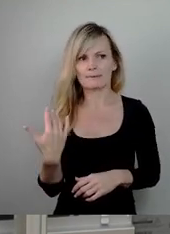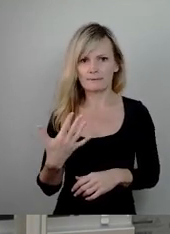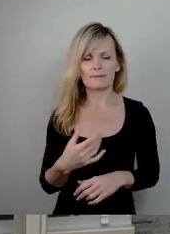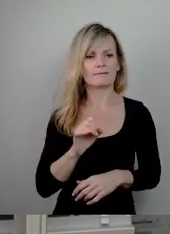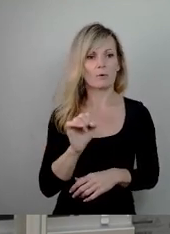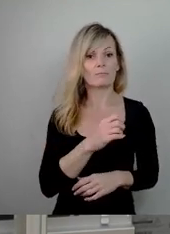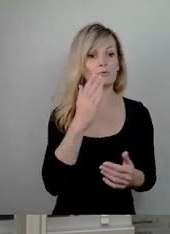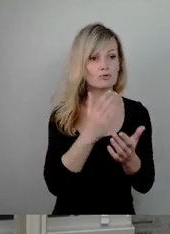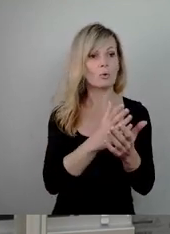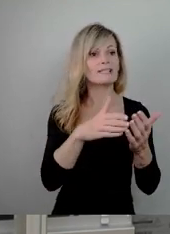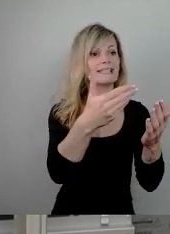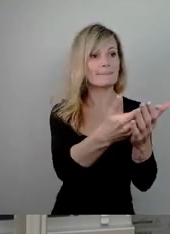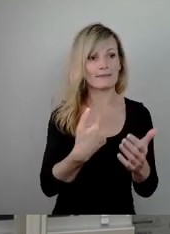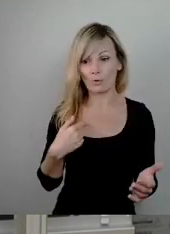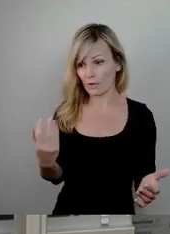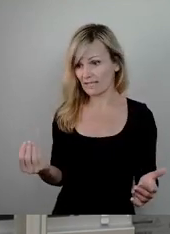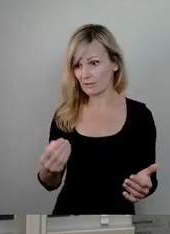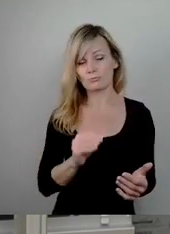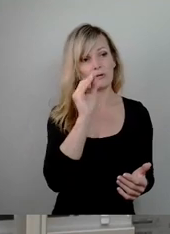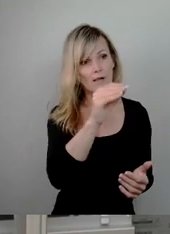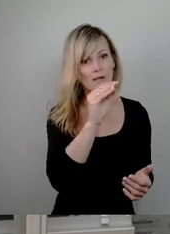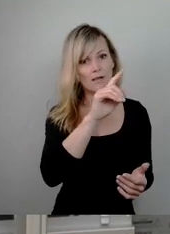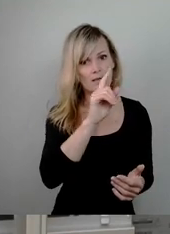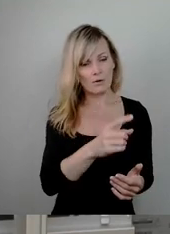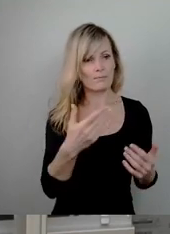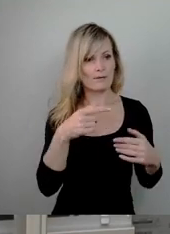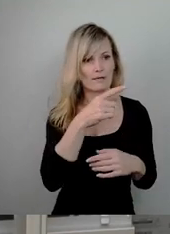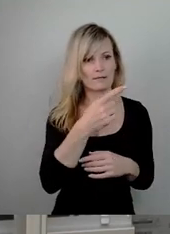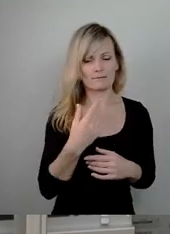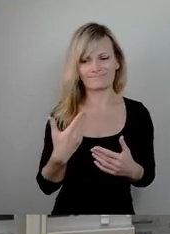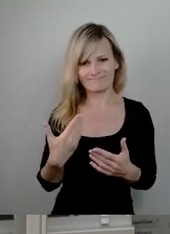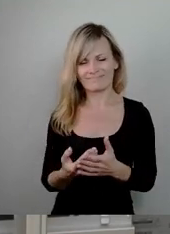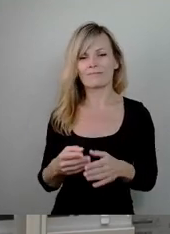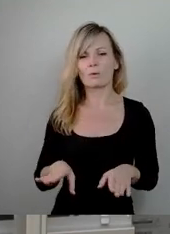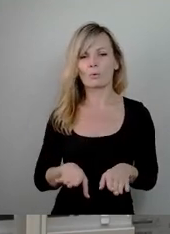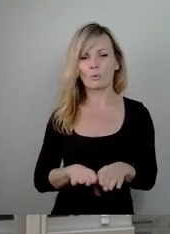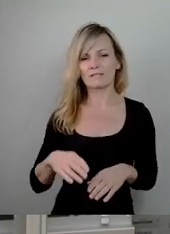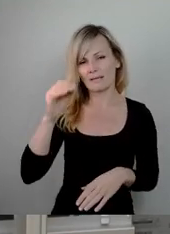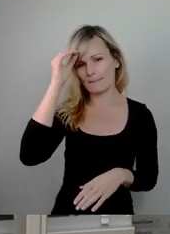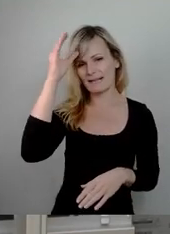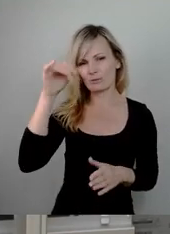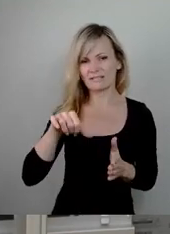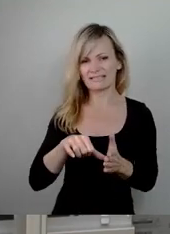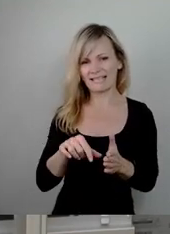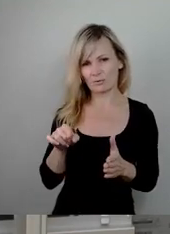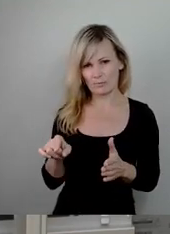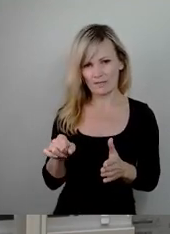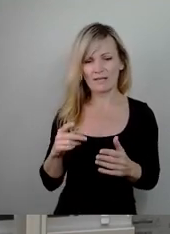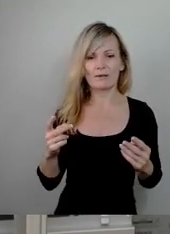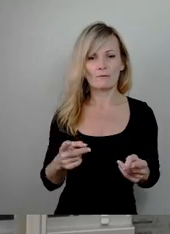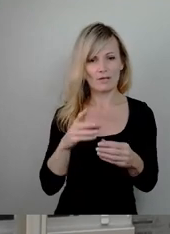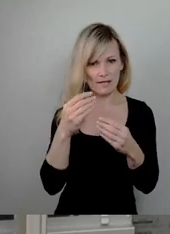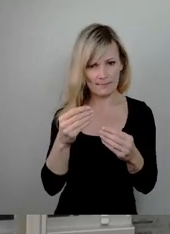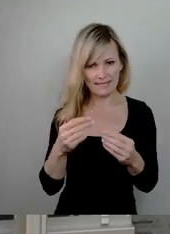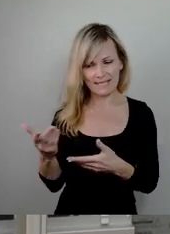Im Hinblick auf die Ausgestaltung des hier in Rede stehenden Projektes als Grundbildungszentren wurde vom Fördermittelgeber wohl konzentriert und